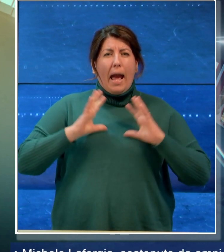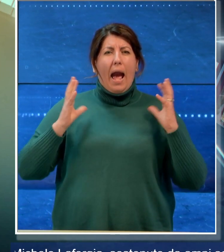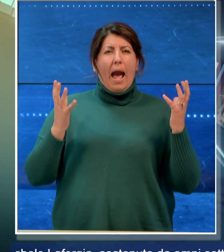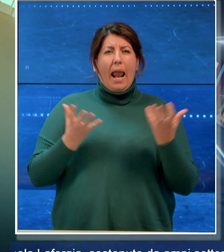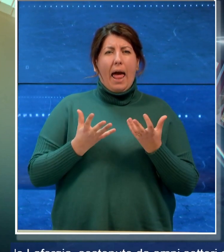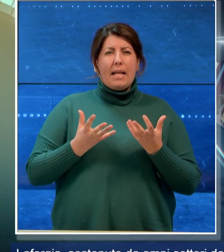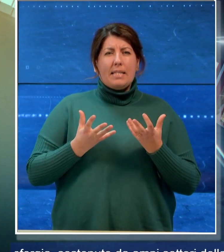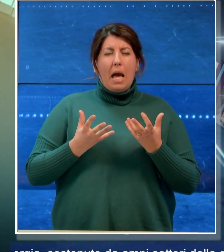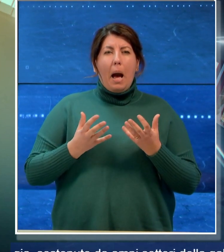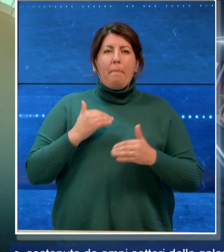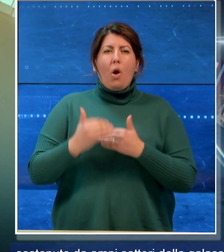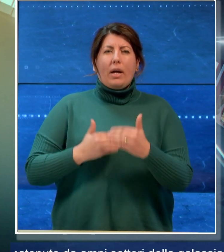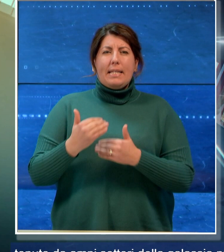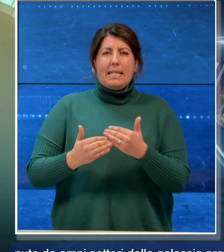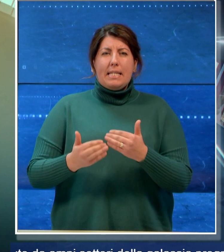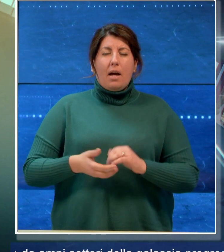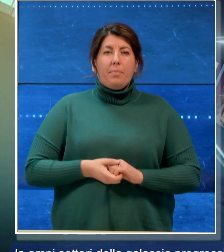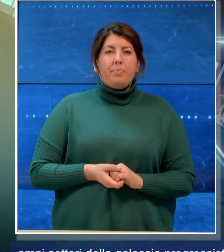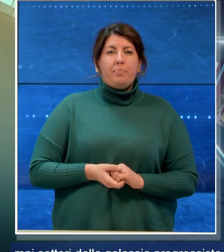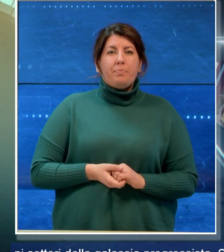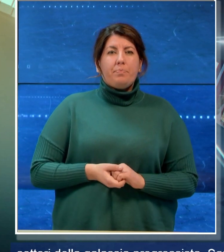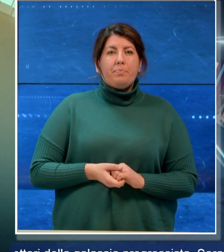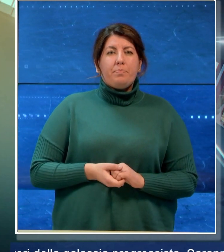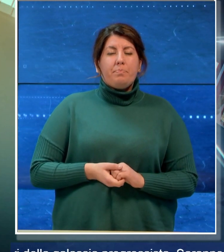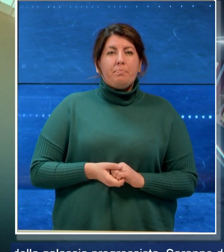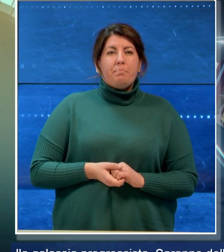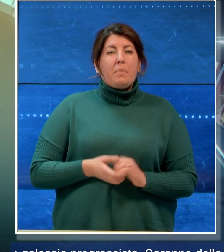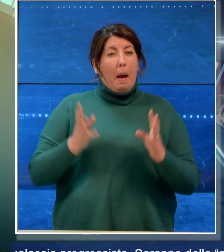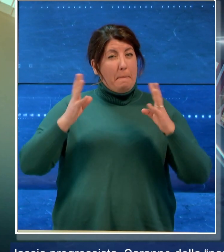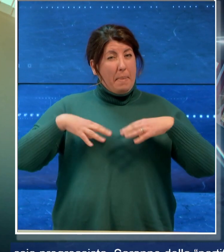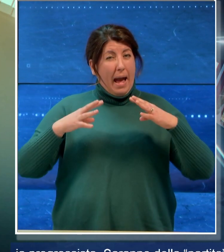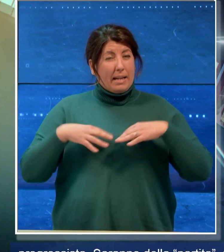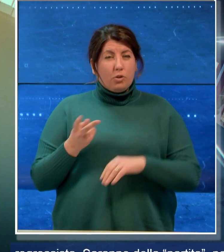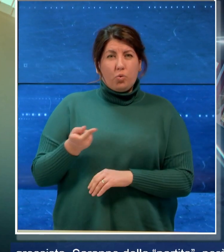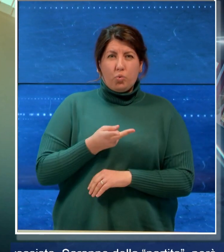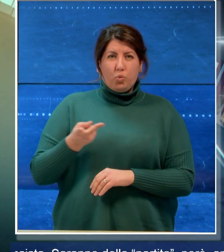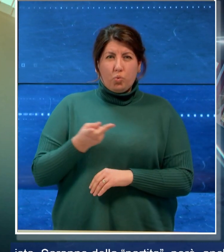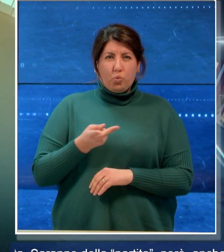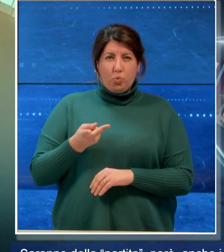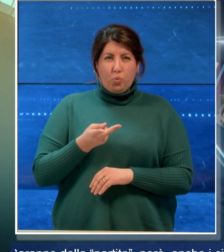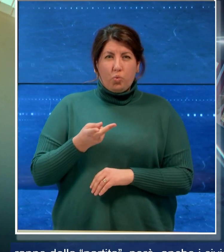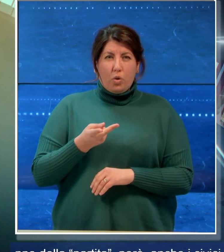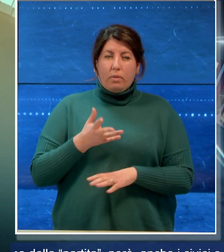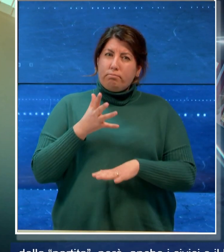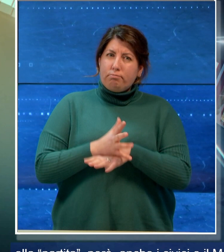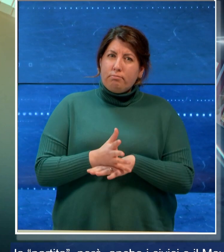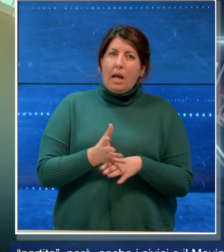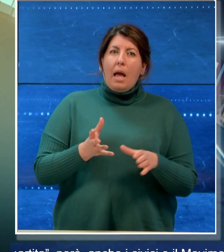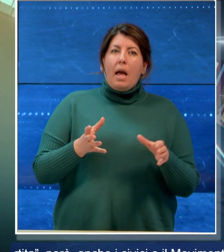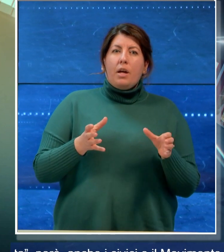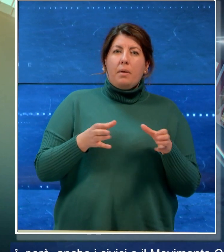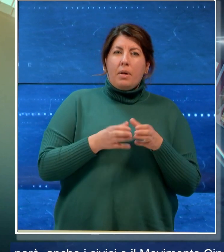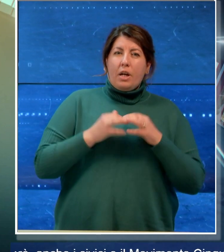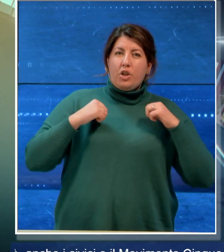saranno della partita però anche i civici e il Movimento 5 Stelle